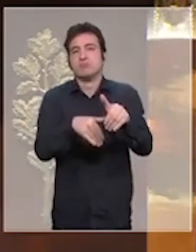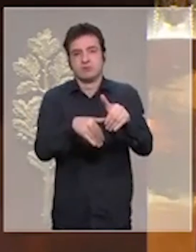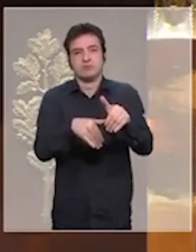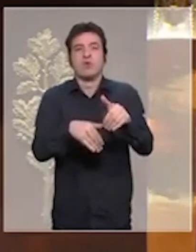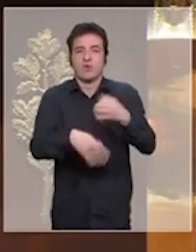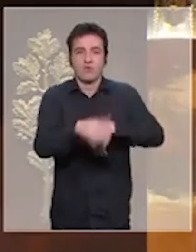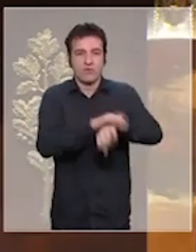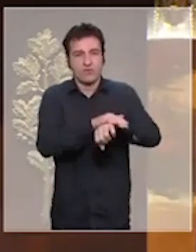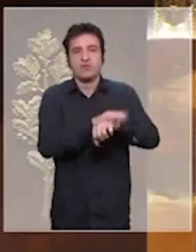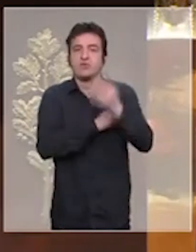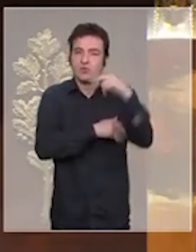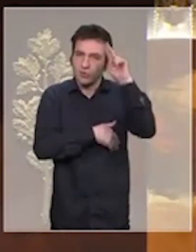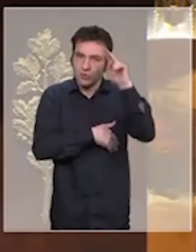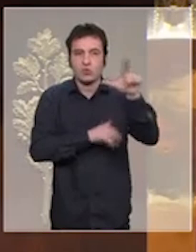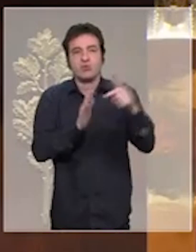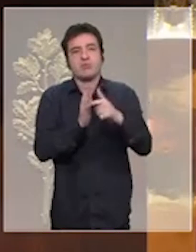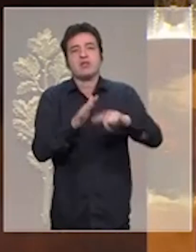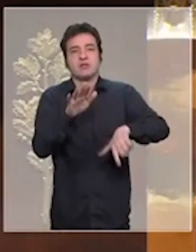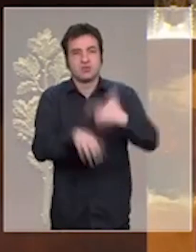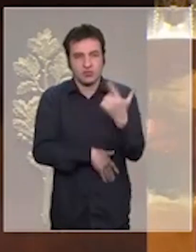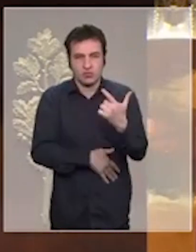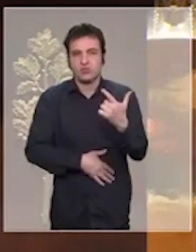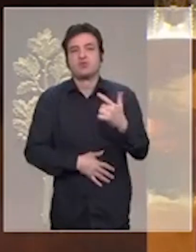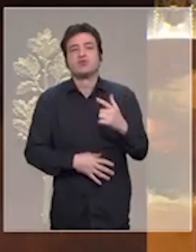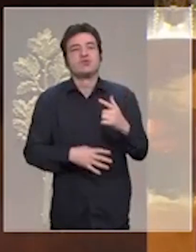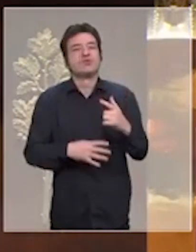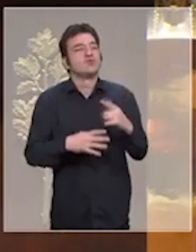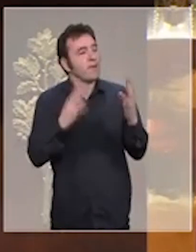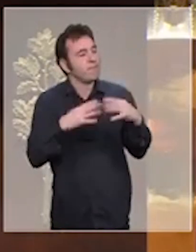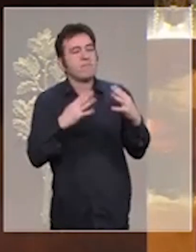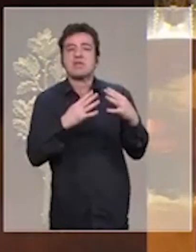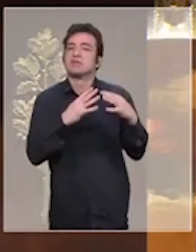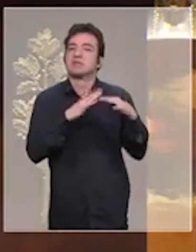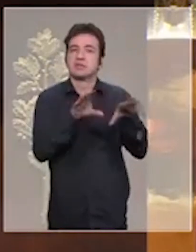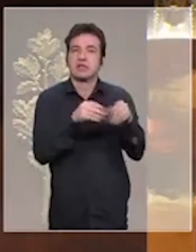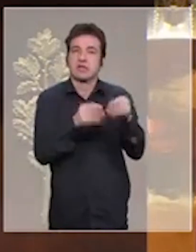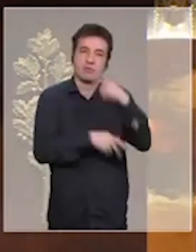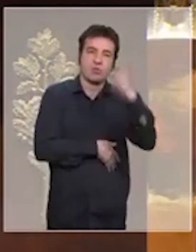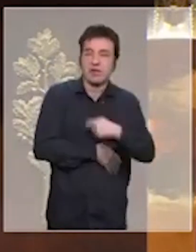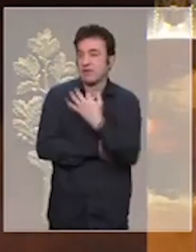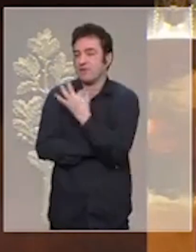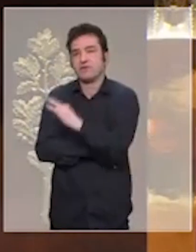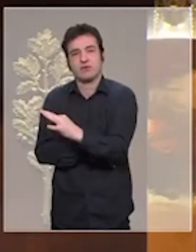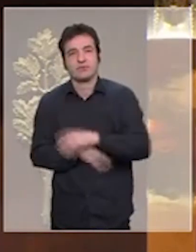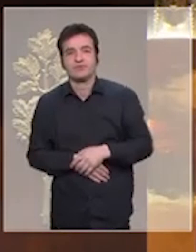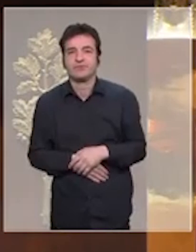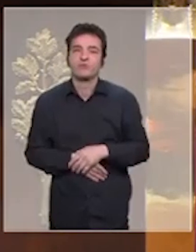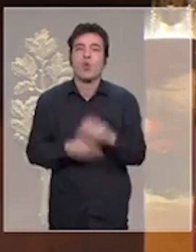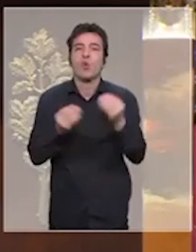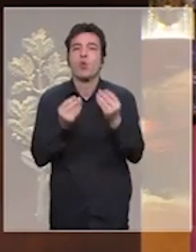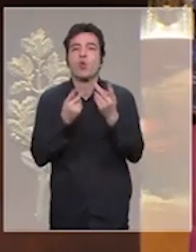un match entre les équipes nationales de France et d'Ukraine et cela a eu lieu à Donetsk